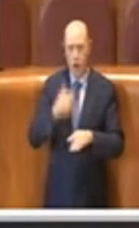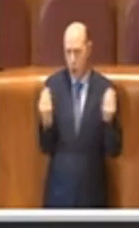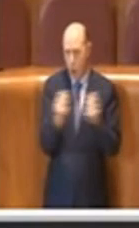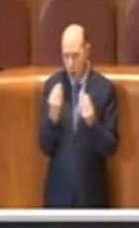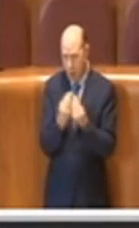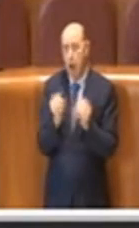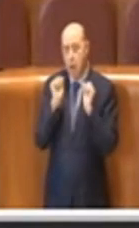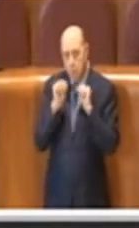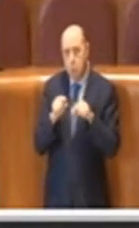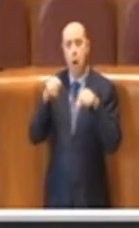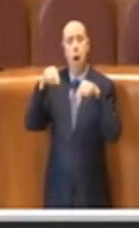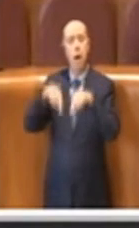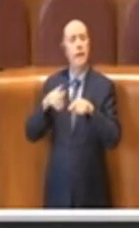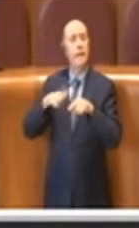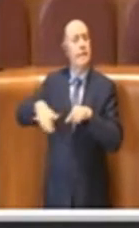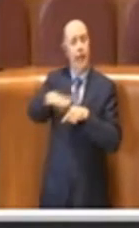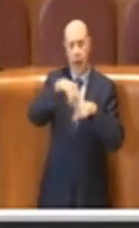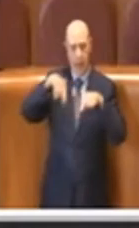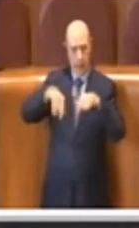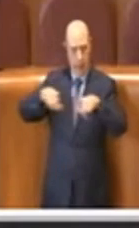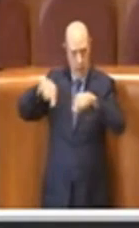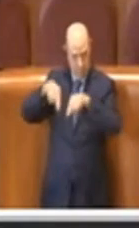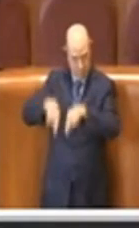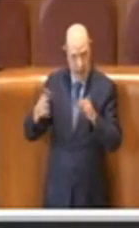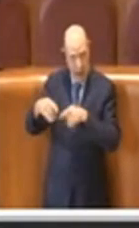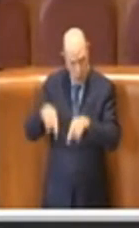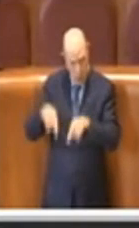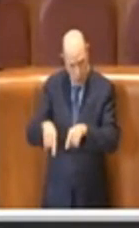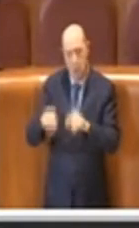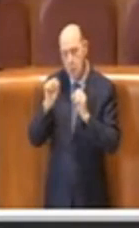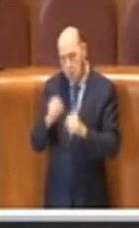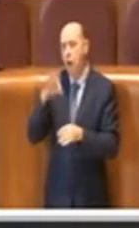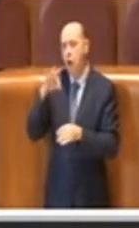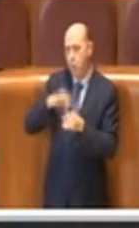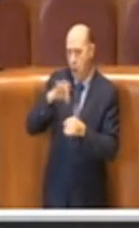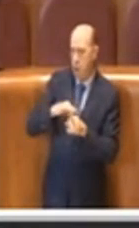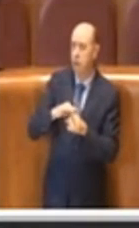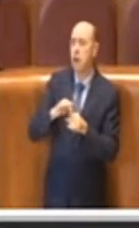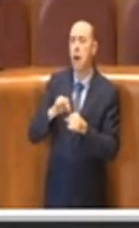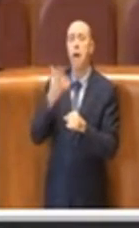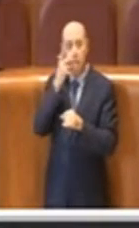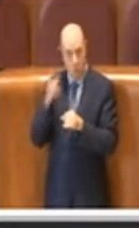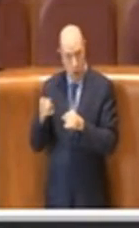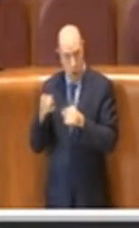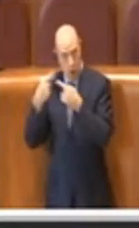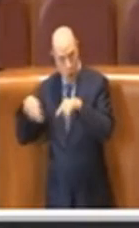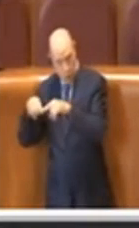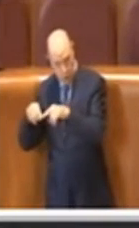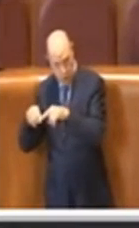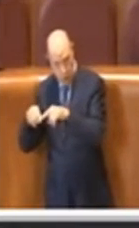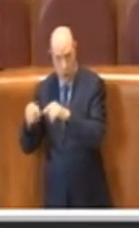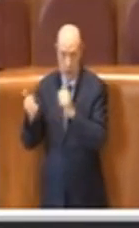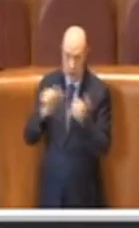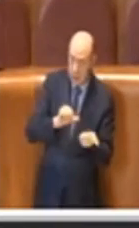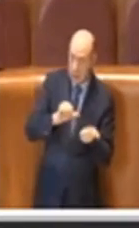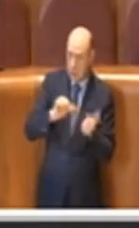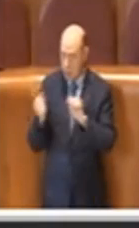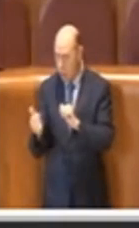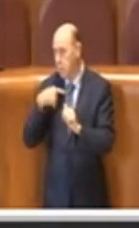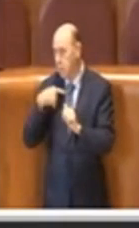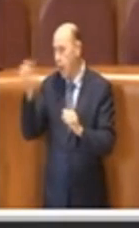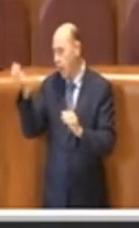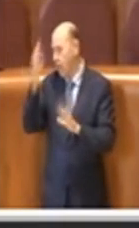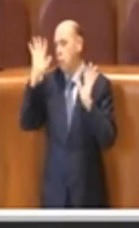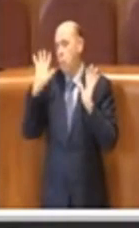sede votare liberamente se costituire o meno un eventuale anche perché si